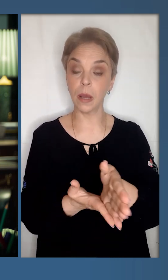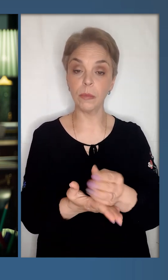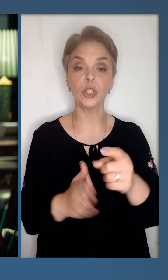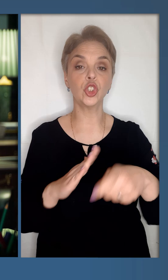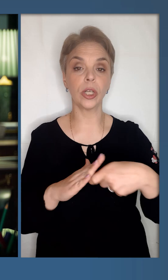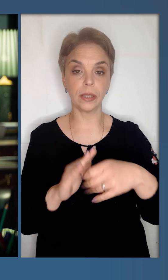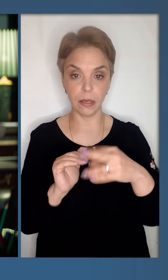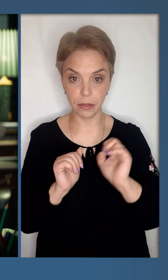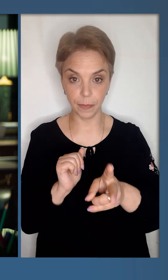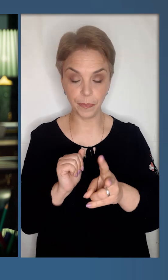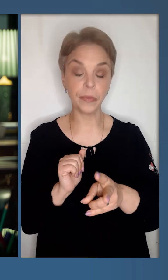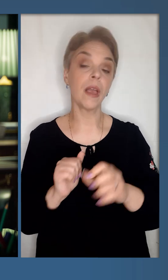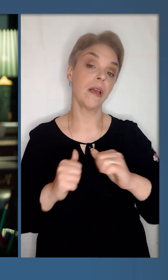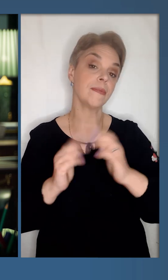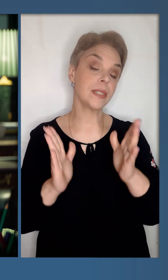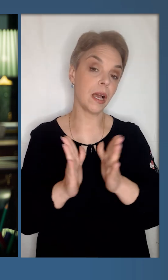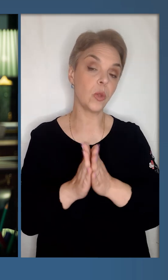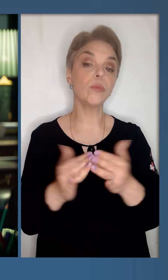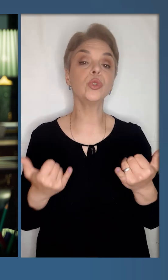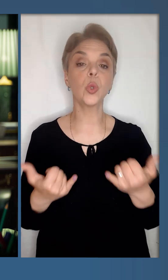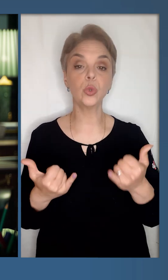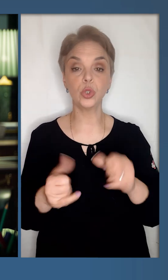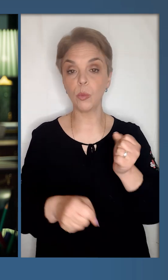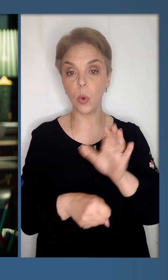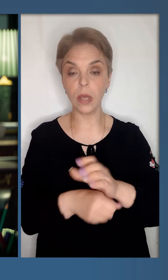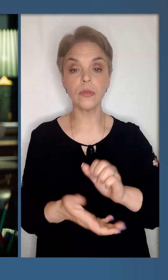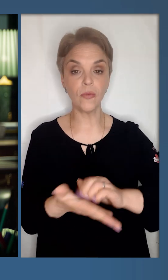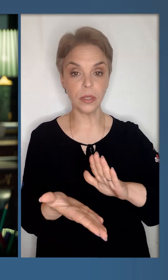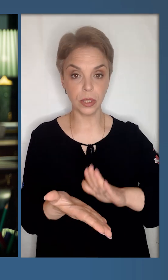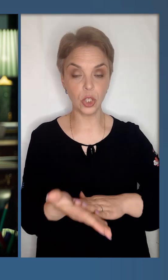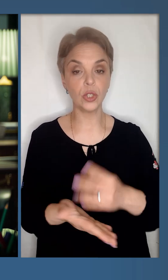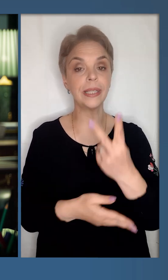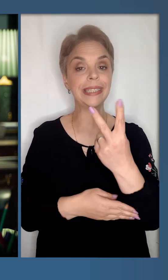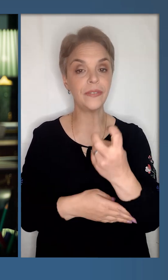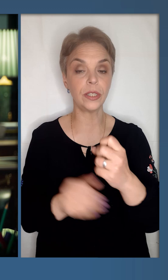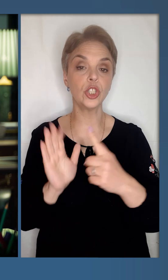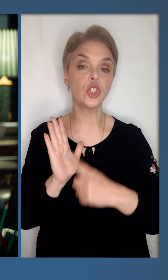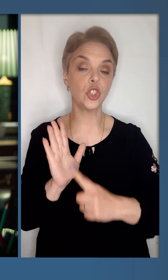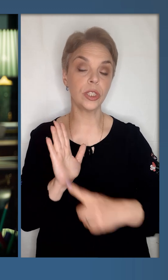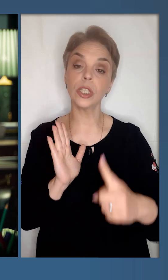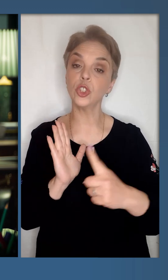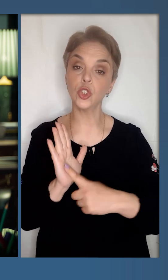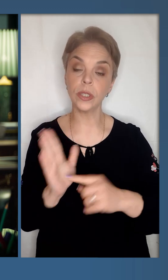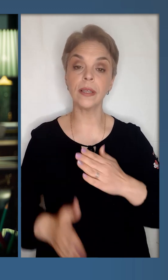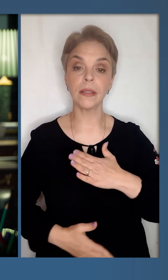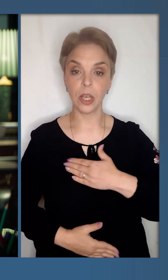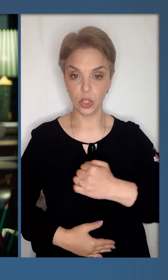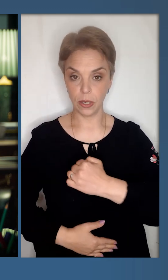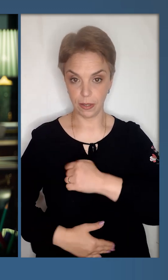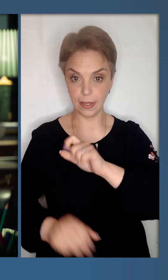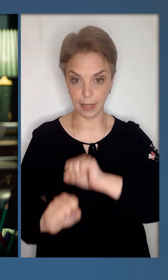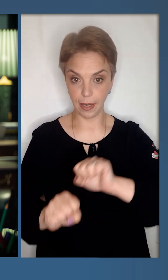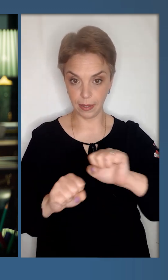Авдіївський напрямок, Шахтарський. Загалом, сьогоднішніми указами відзначені 266